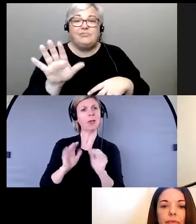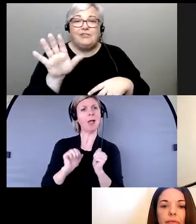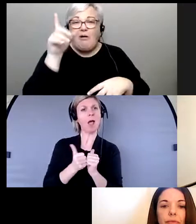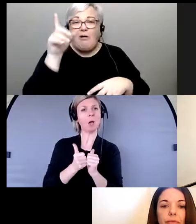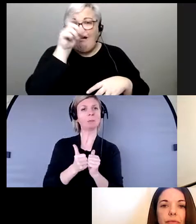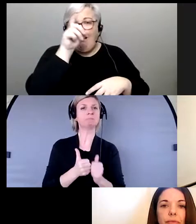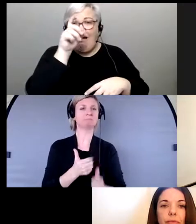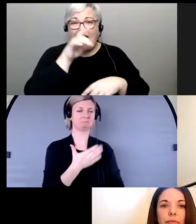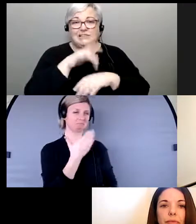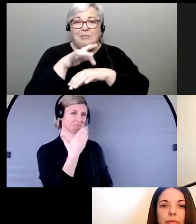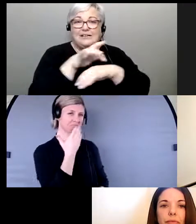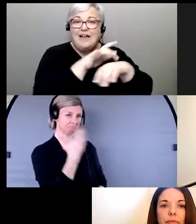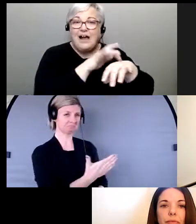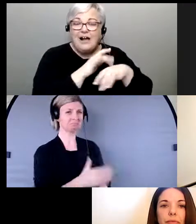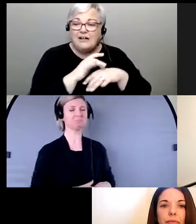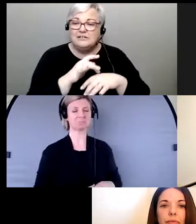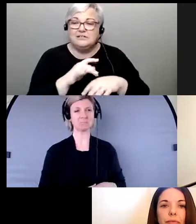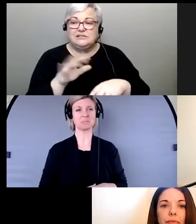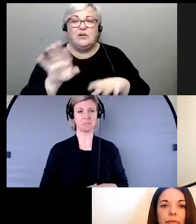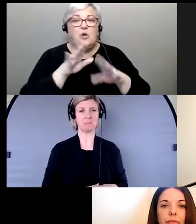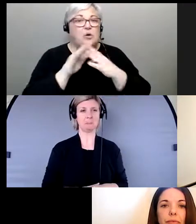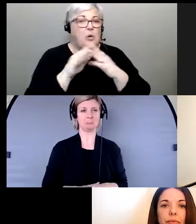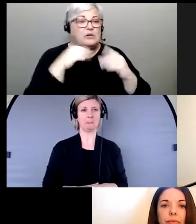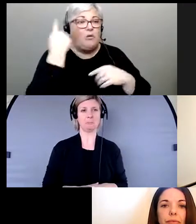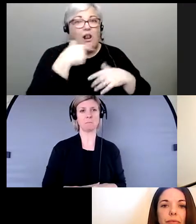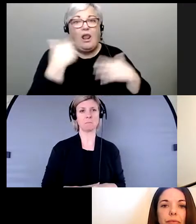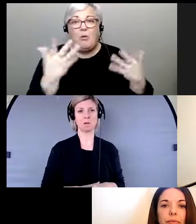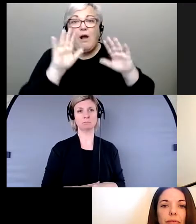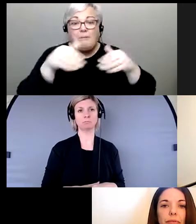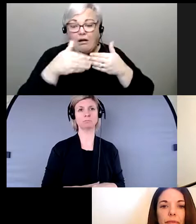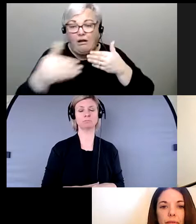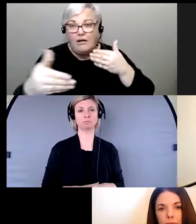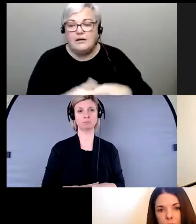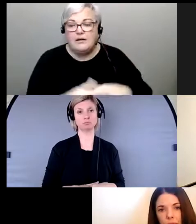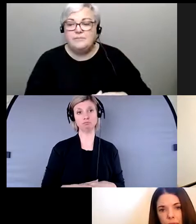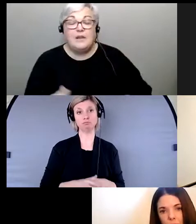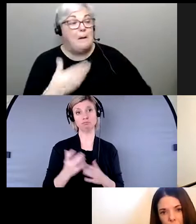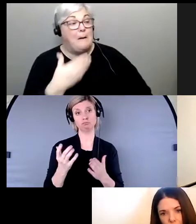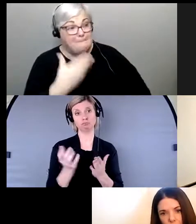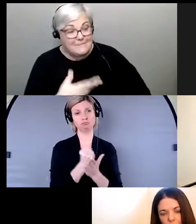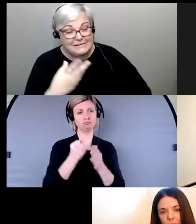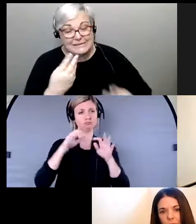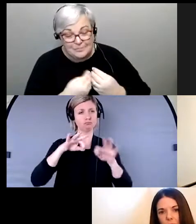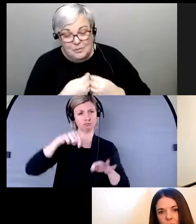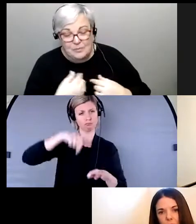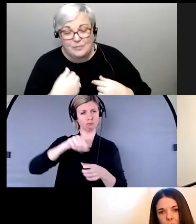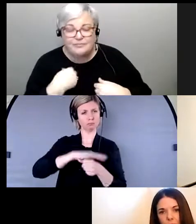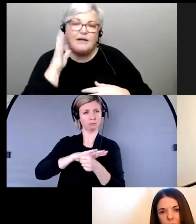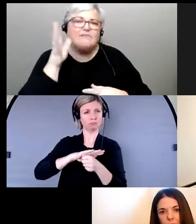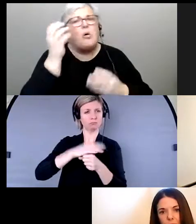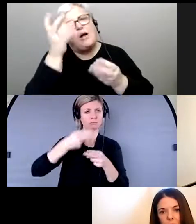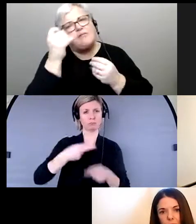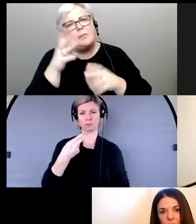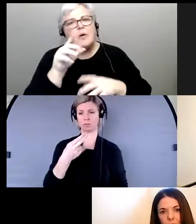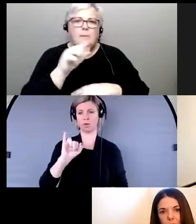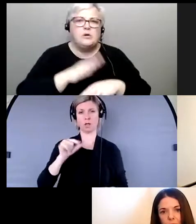touché ta communauté dans les années suivantes? Merci beaucoup, Paulette. Je vais vous donner un peu de renseignements au sujet